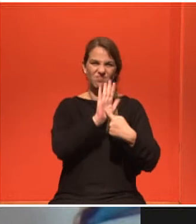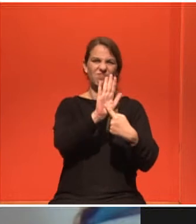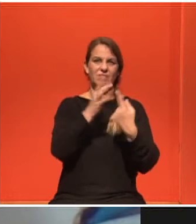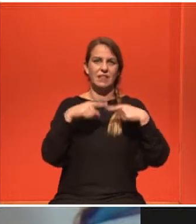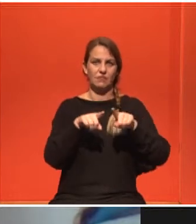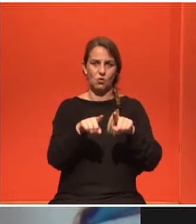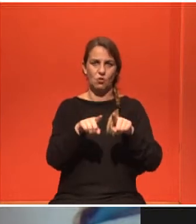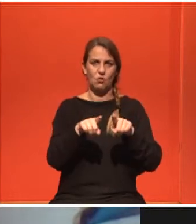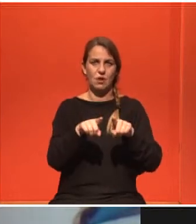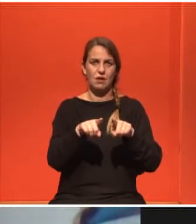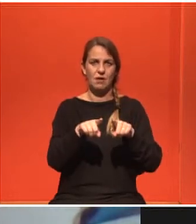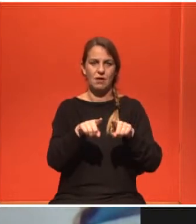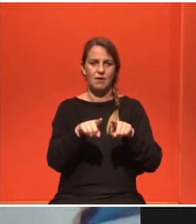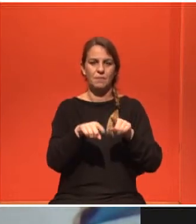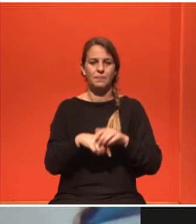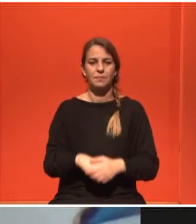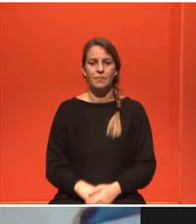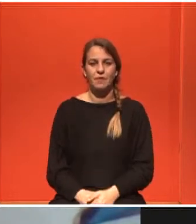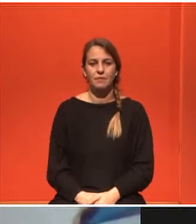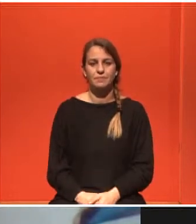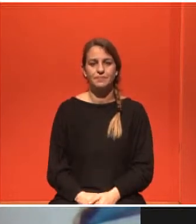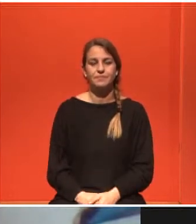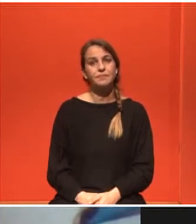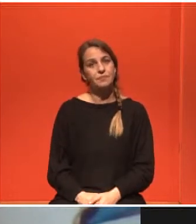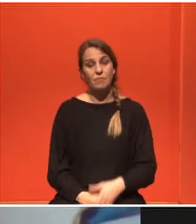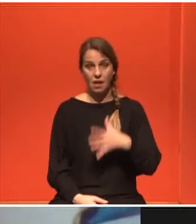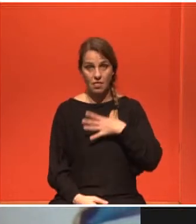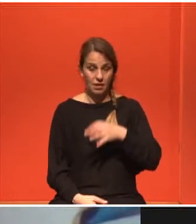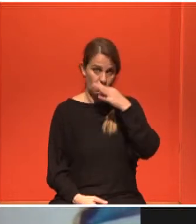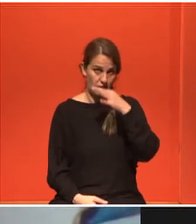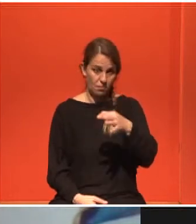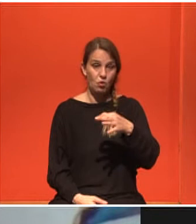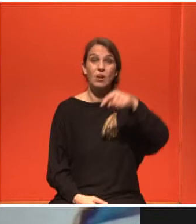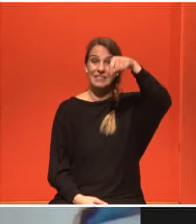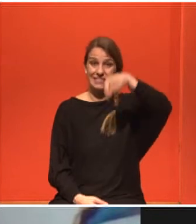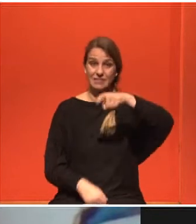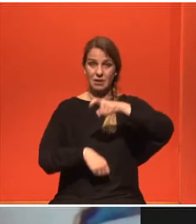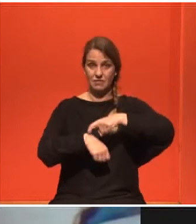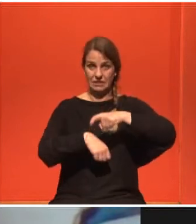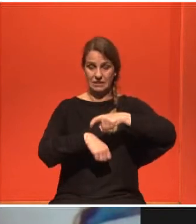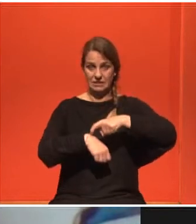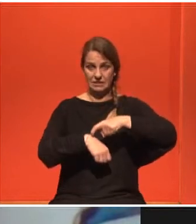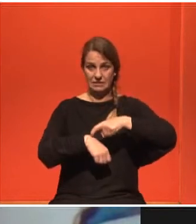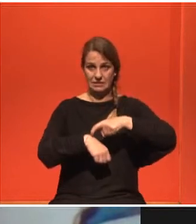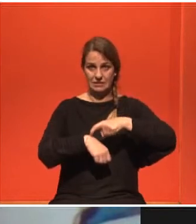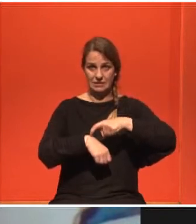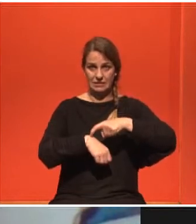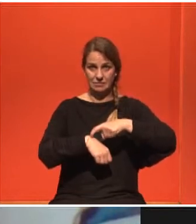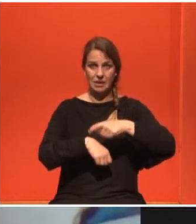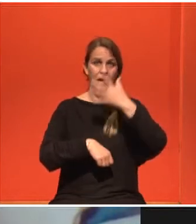θα ήθελα να σας να σας πω ότι σήμερα πλέον υπάρχουν οι